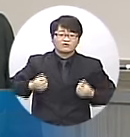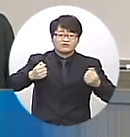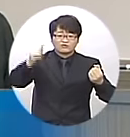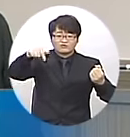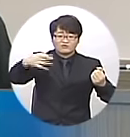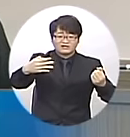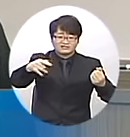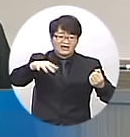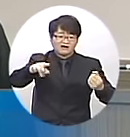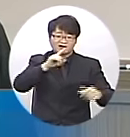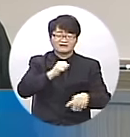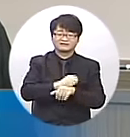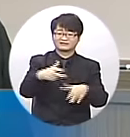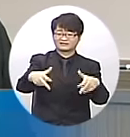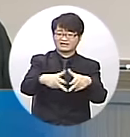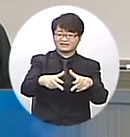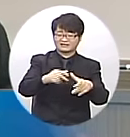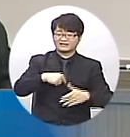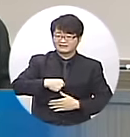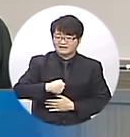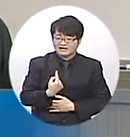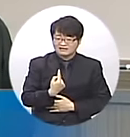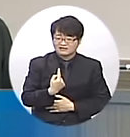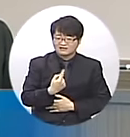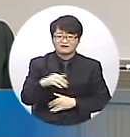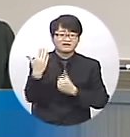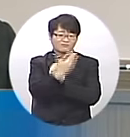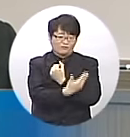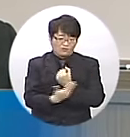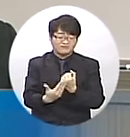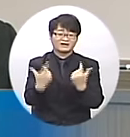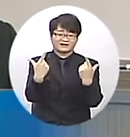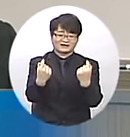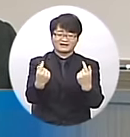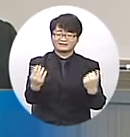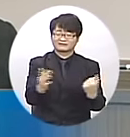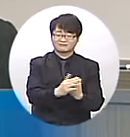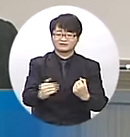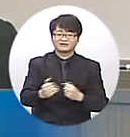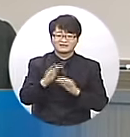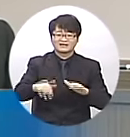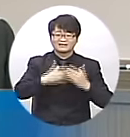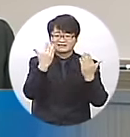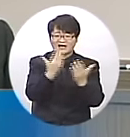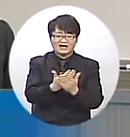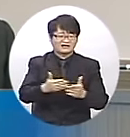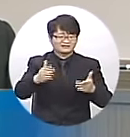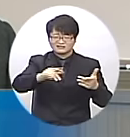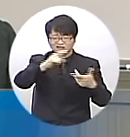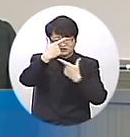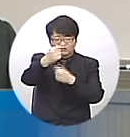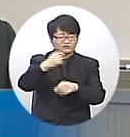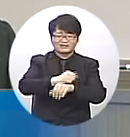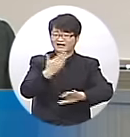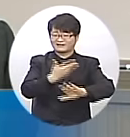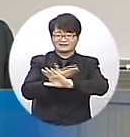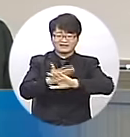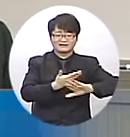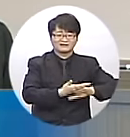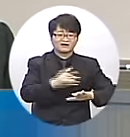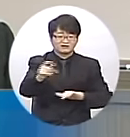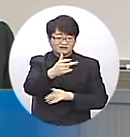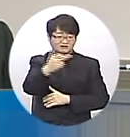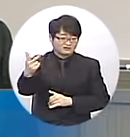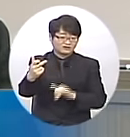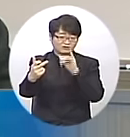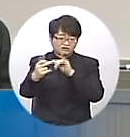장애인의 몸의 일부분이나 같기 때문에 이게 다 사이즈가 틀립니다. 그래서 어떤 건